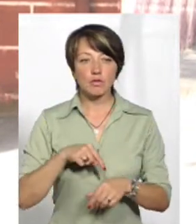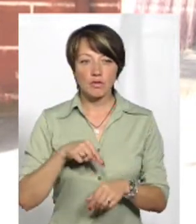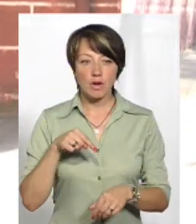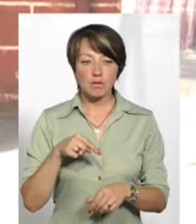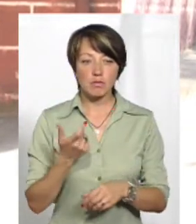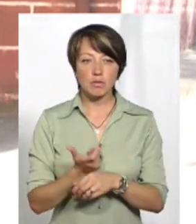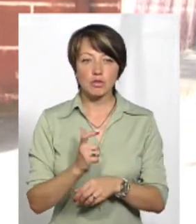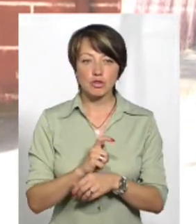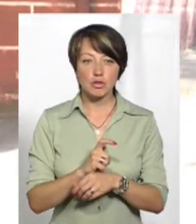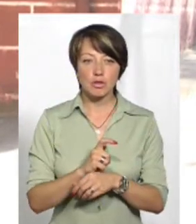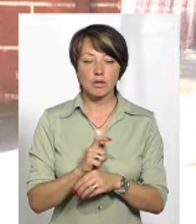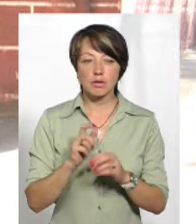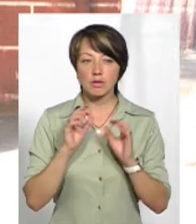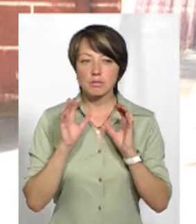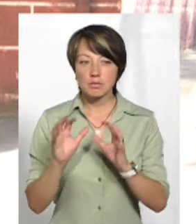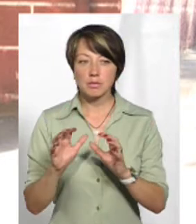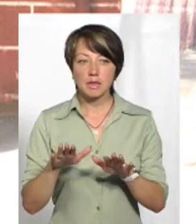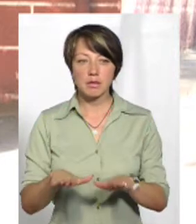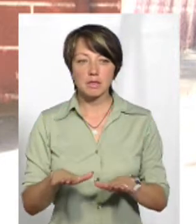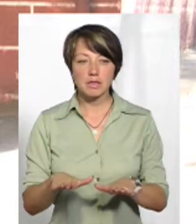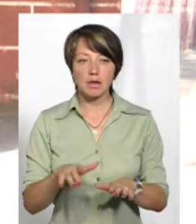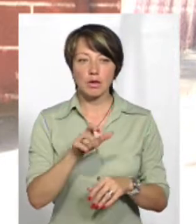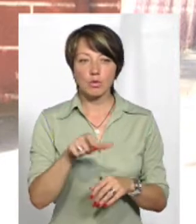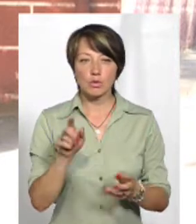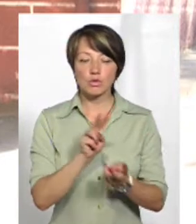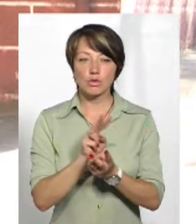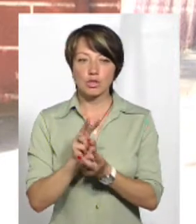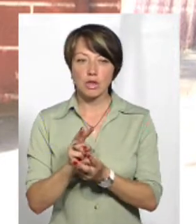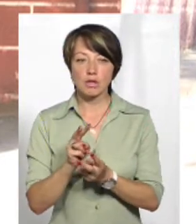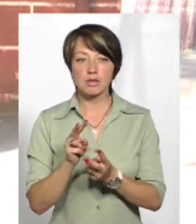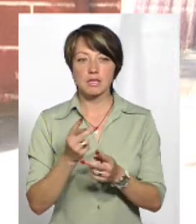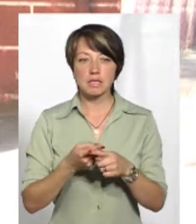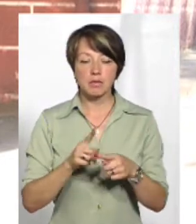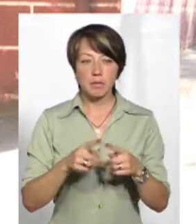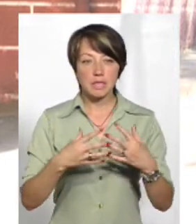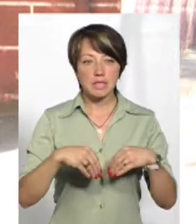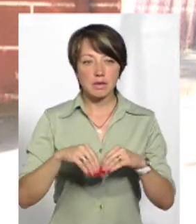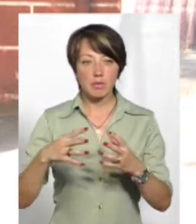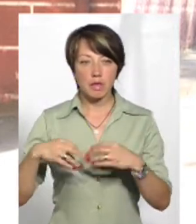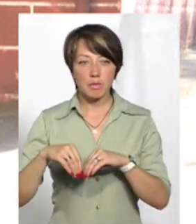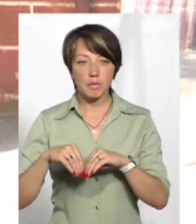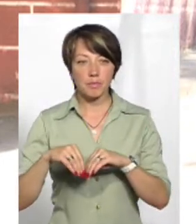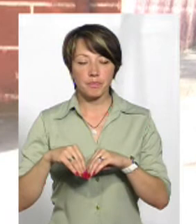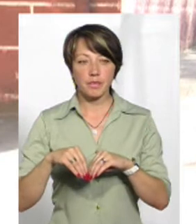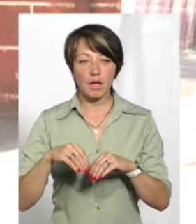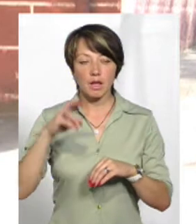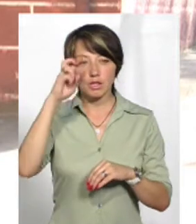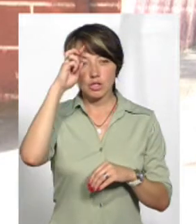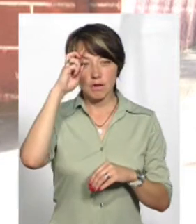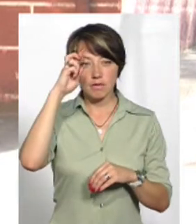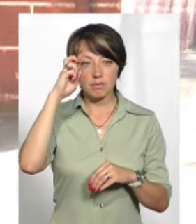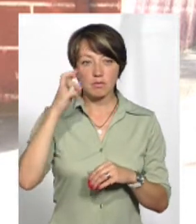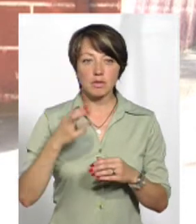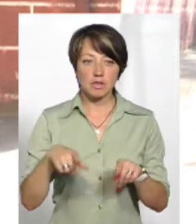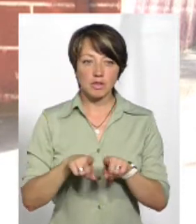якось більше, можливо, тому що ці люди тут на місцях, вони бачать, зустрічаються з цими сім'ями. Ну, а держава